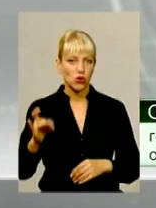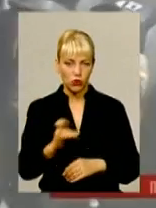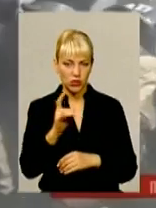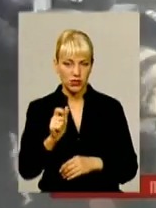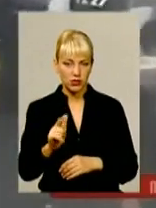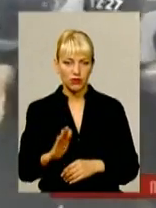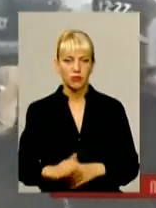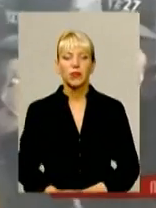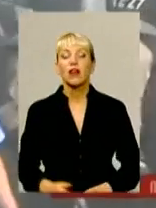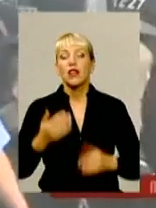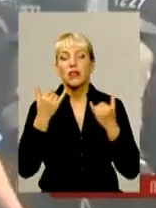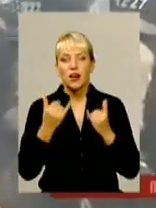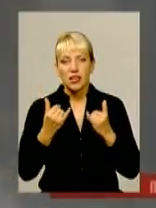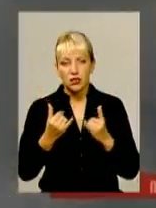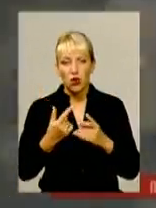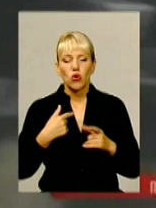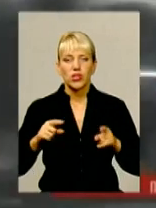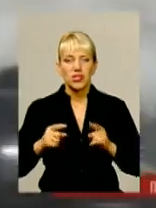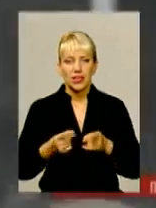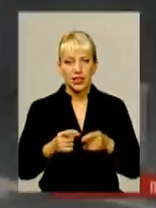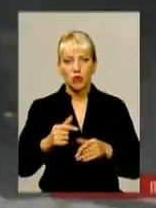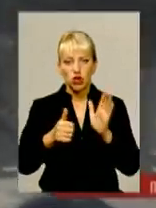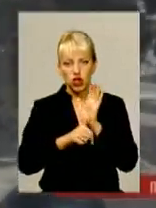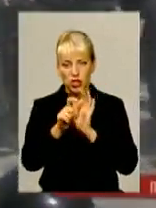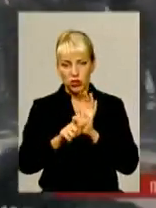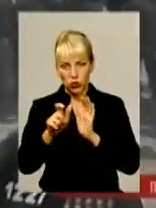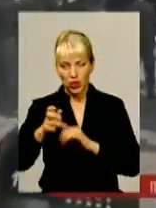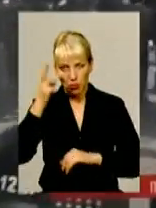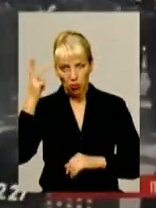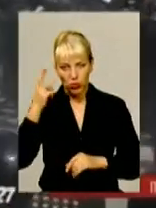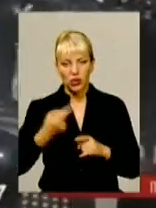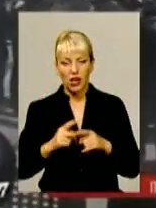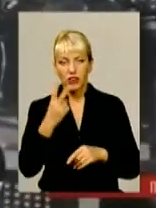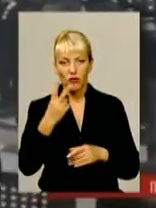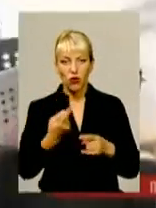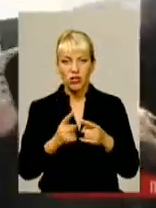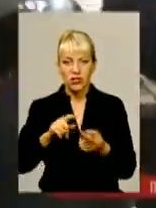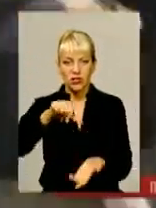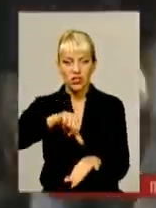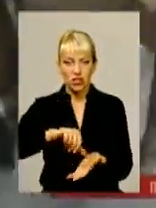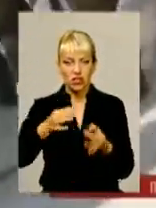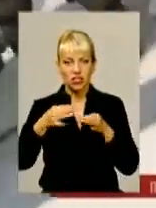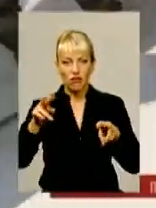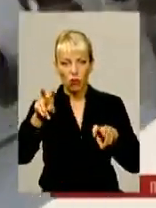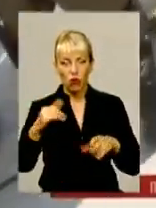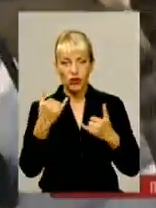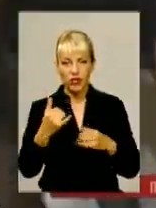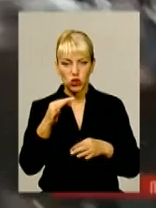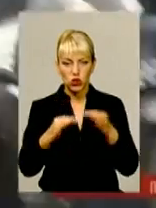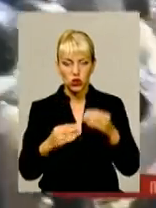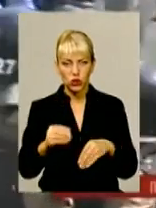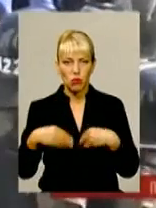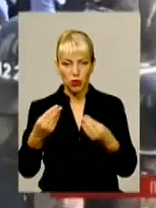На сьогодні затримані шестеро подолян, двоє з яких є членами Всеукраїнського об'єднання «Свобода». Наразі суд обрав їм